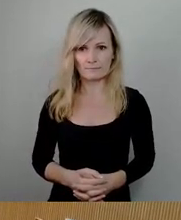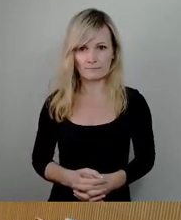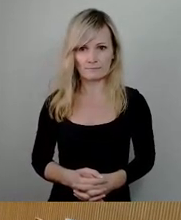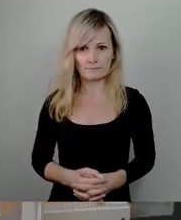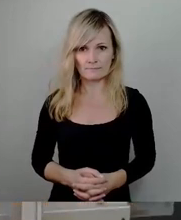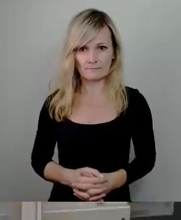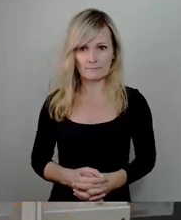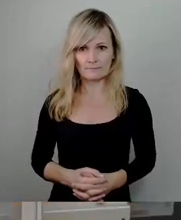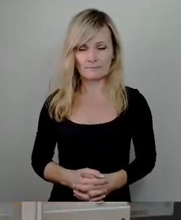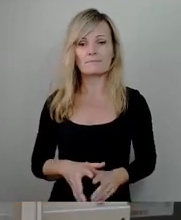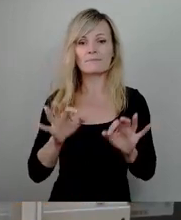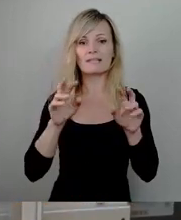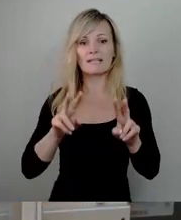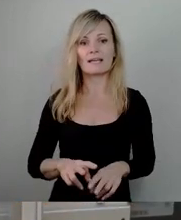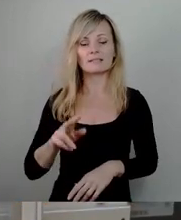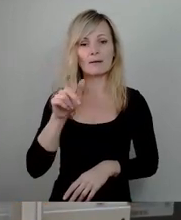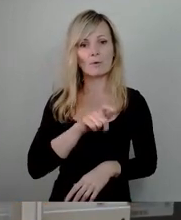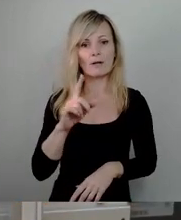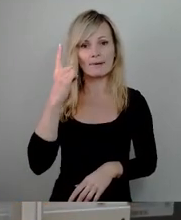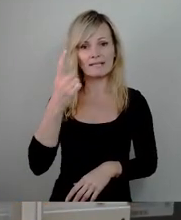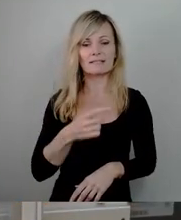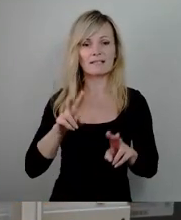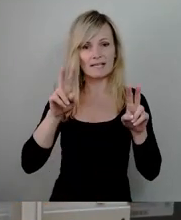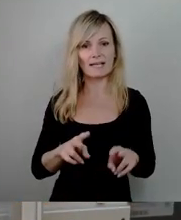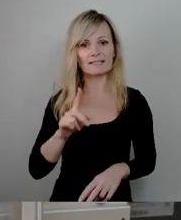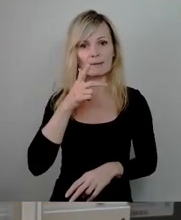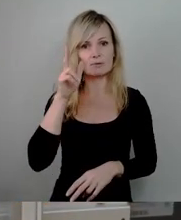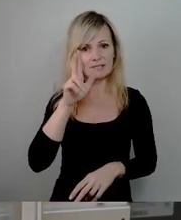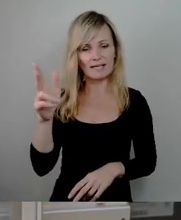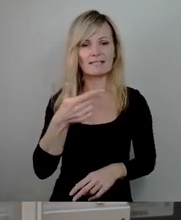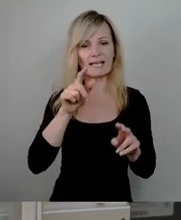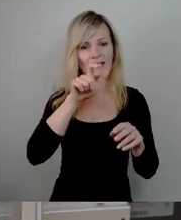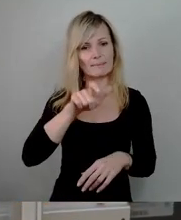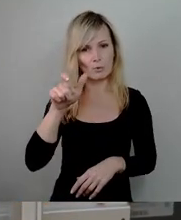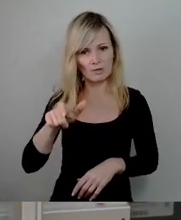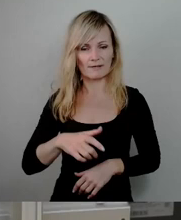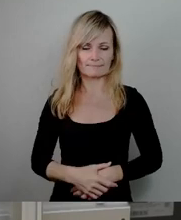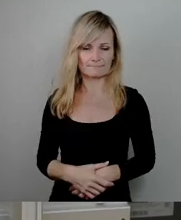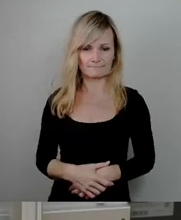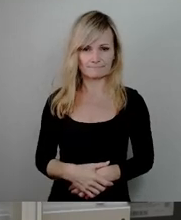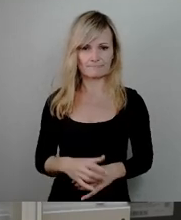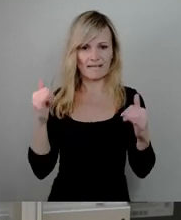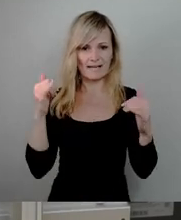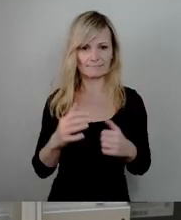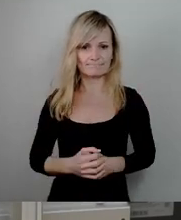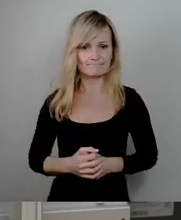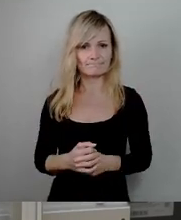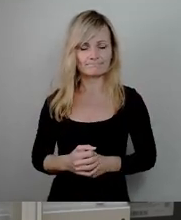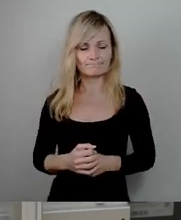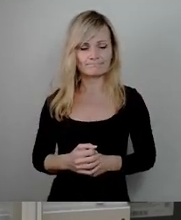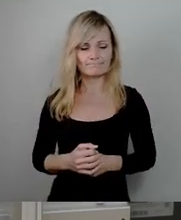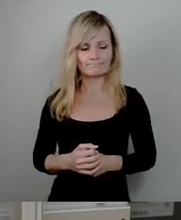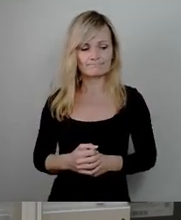Sehr geehrter Herr Bürgermeister, sehr geehrte Damen und Herren Stadträte, sehr geehrte Bürger. Ja, der Antrag für den Erhalt des